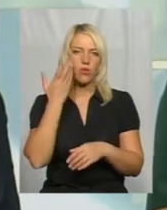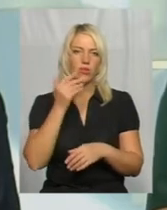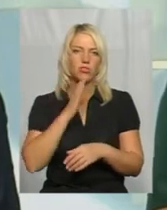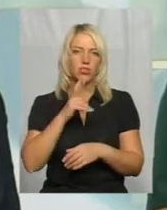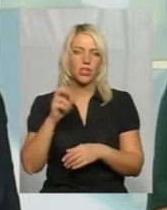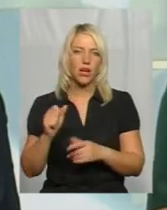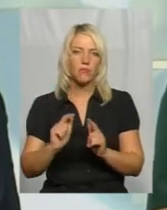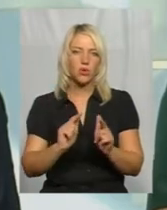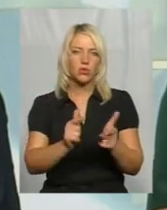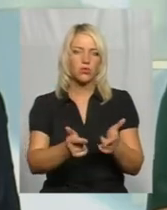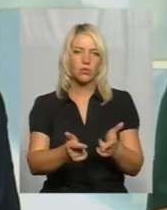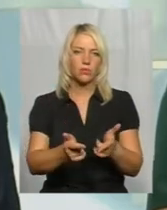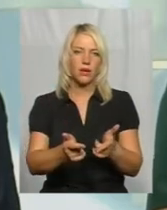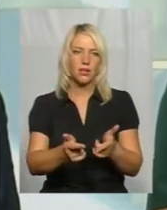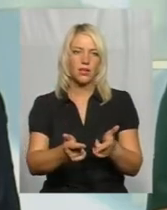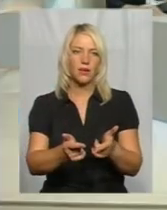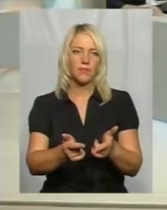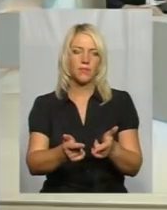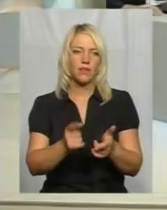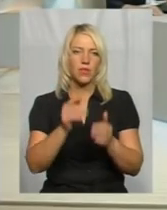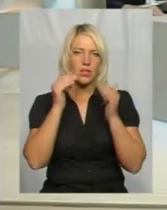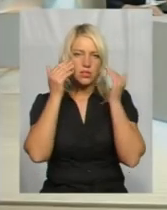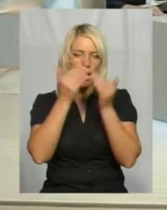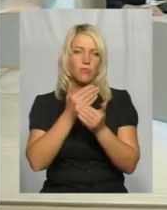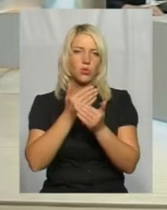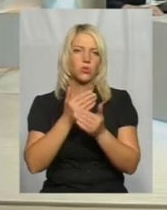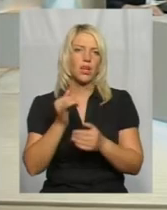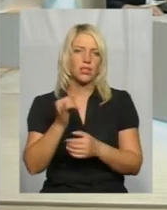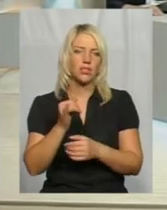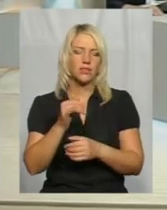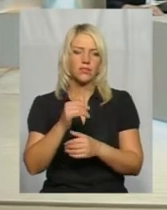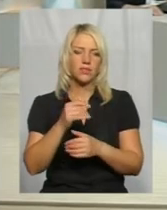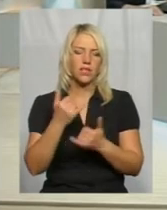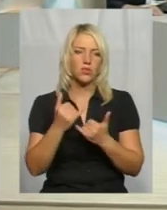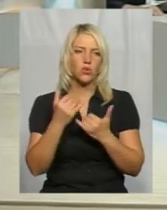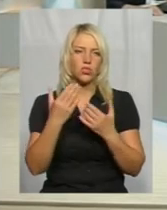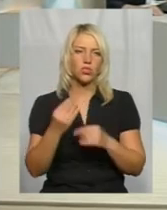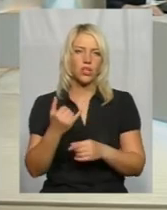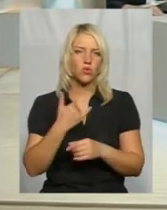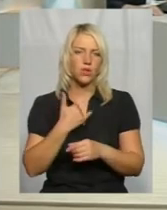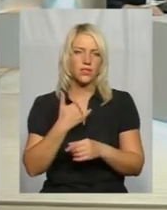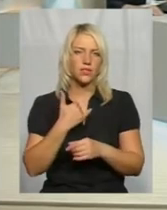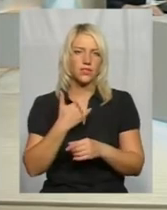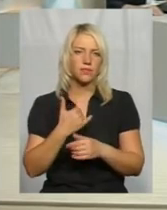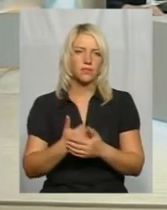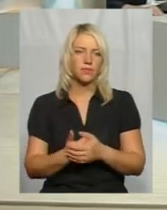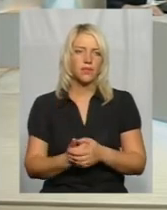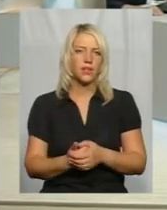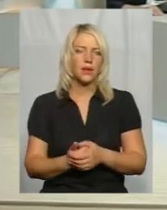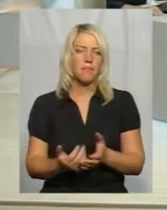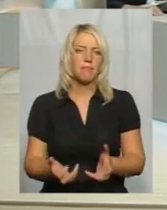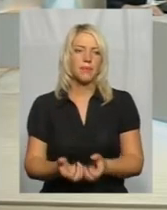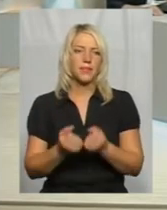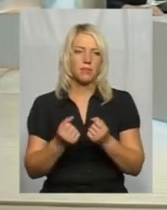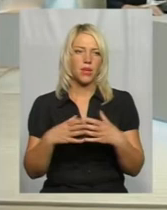поступає, вона замкнута, вона, тому що в нас же на сьогоднішній день дуже підтримка